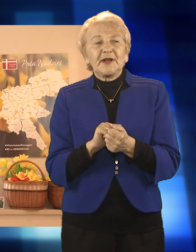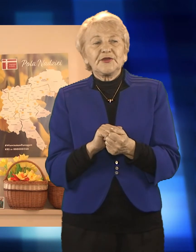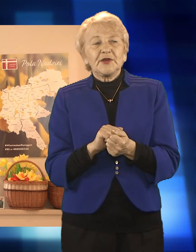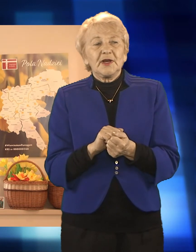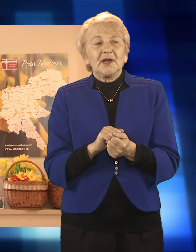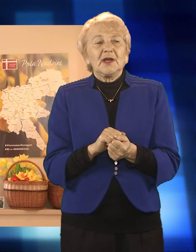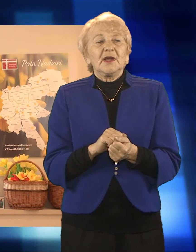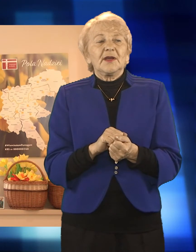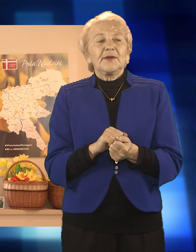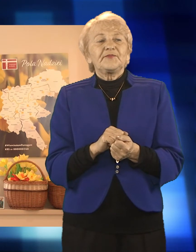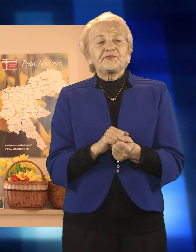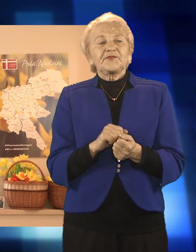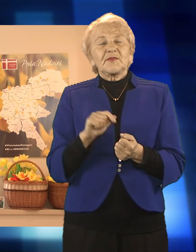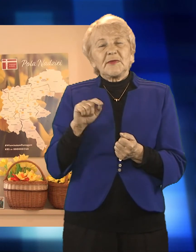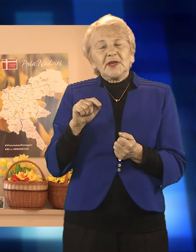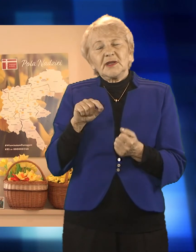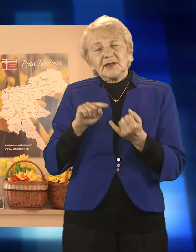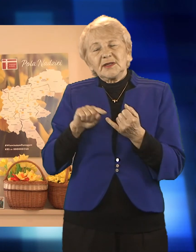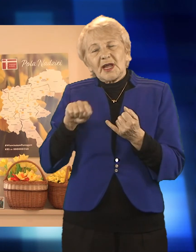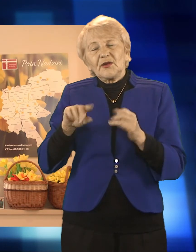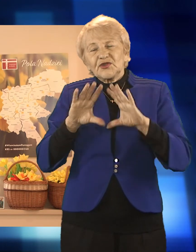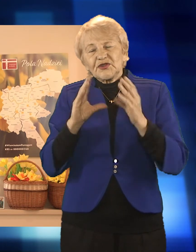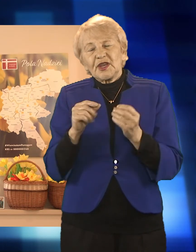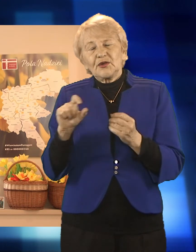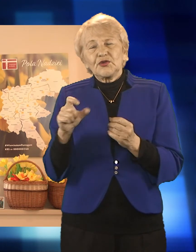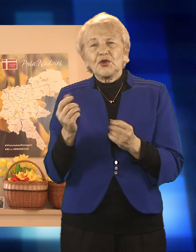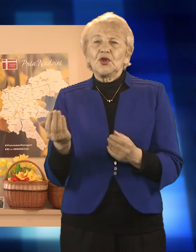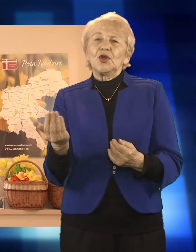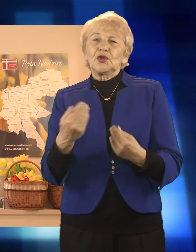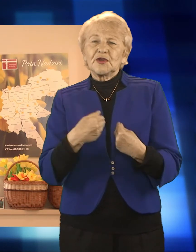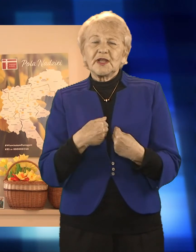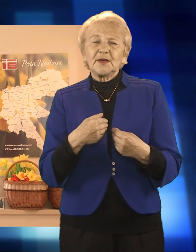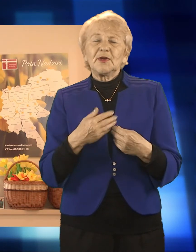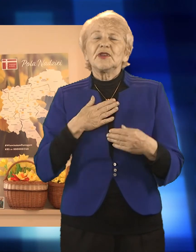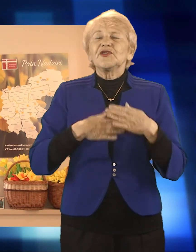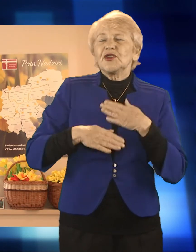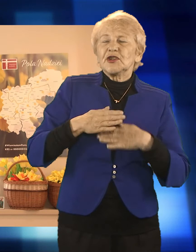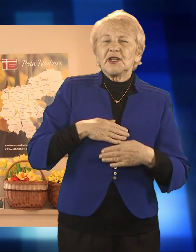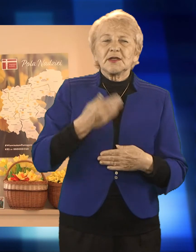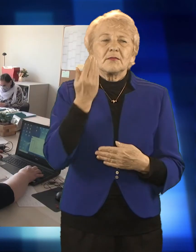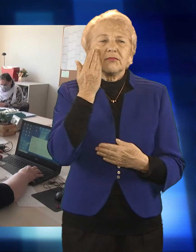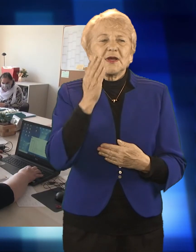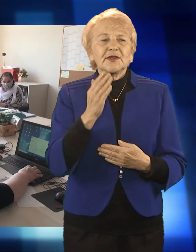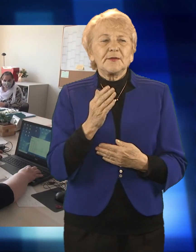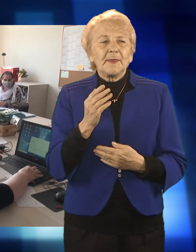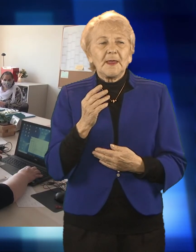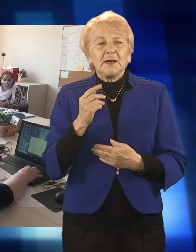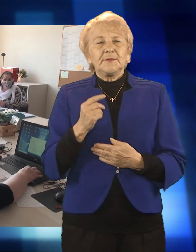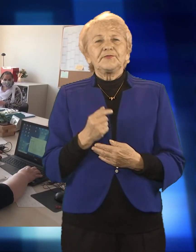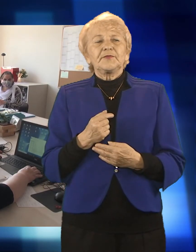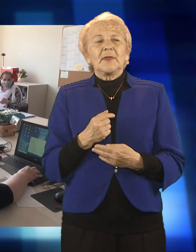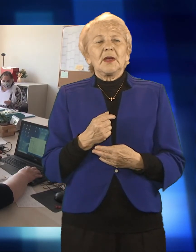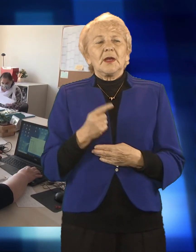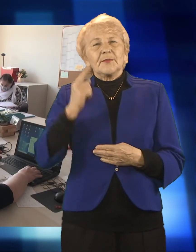bardzo się cieszymy z takiego wsparcia i z tej dobroci, która nas otacza. Przypomnijmy, że